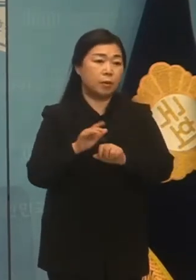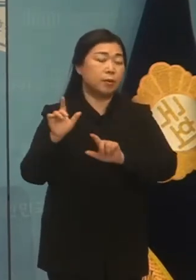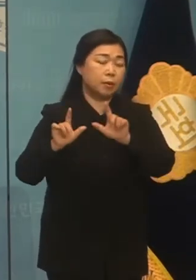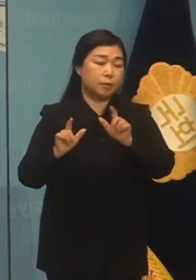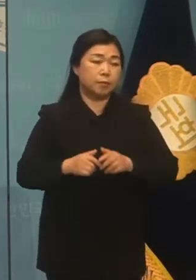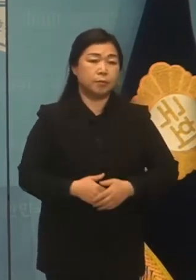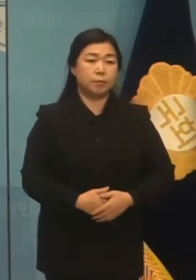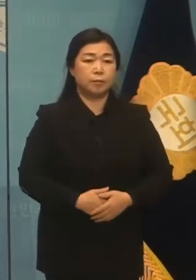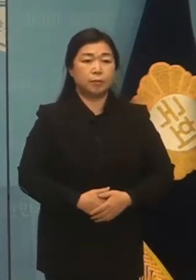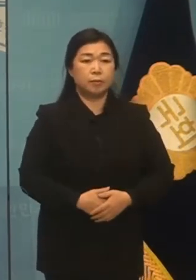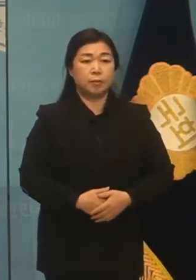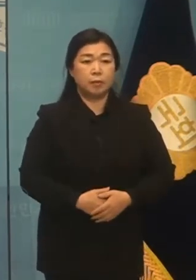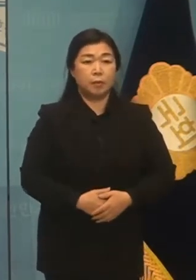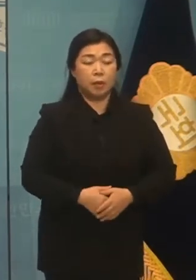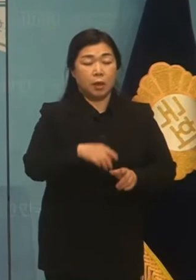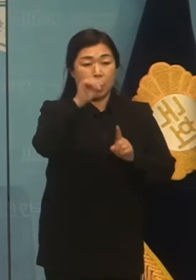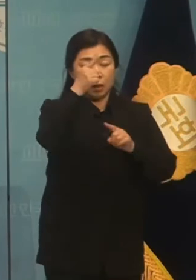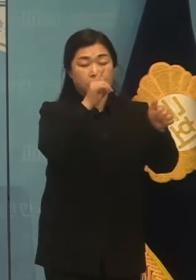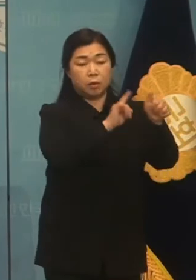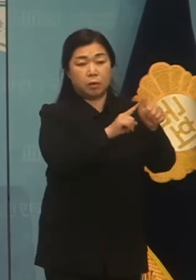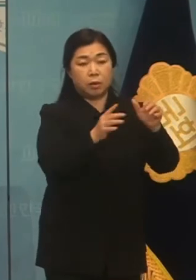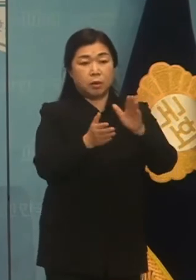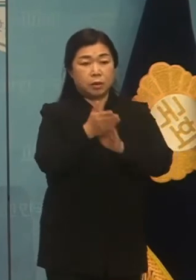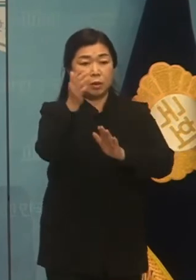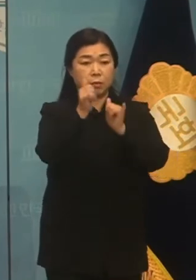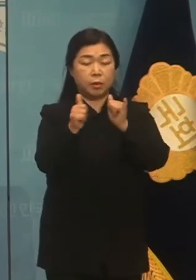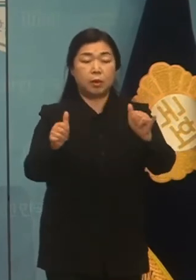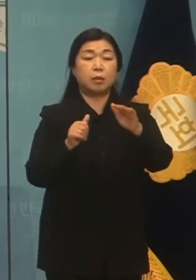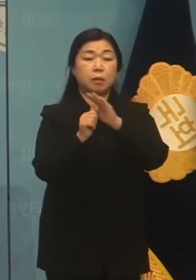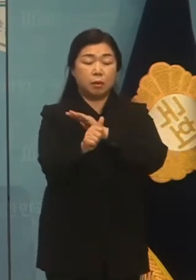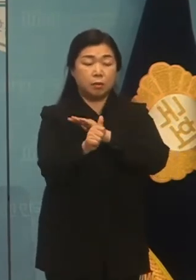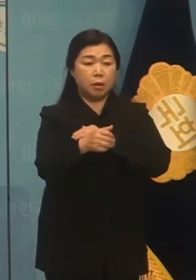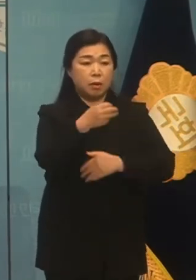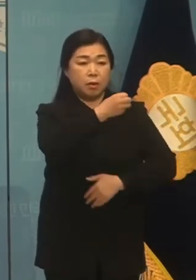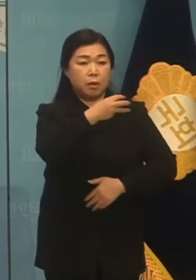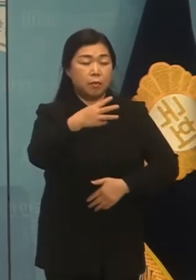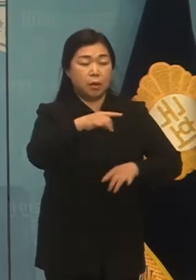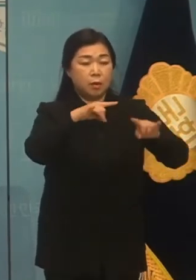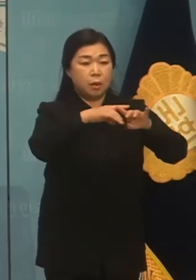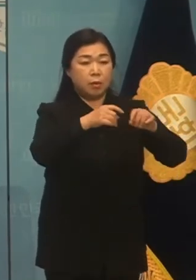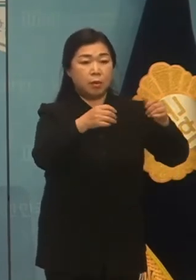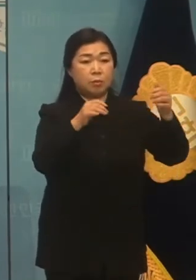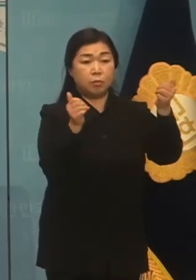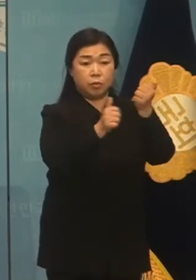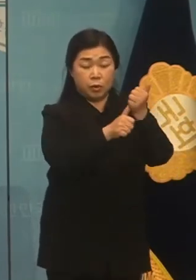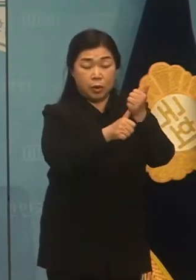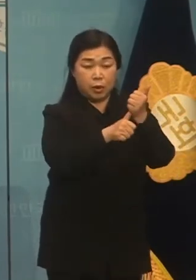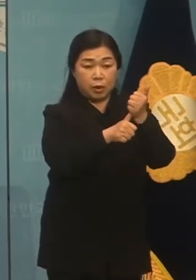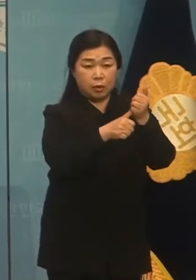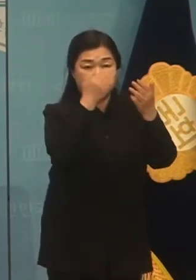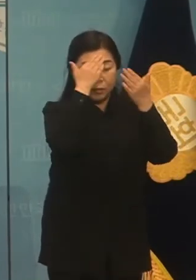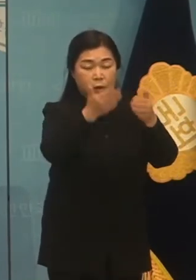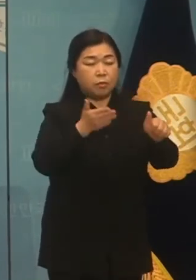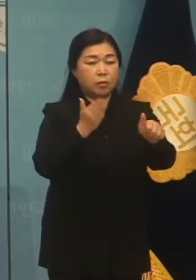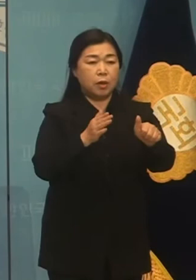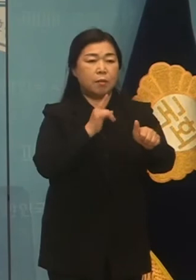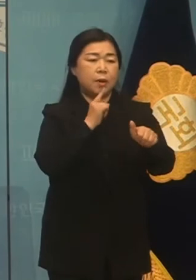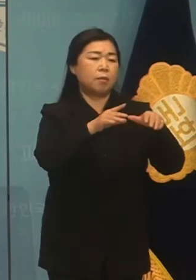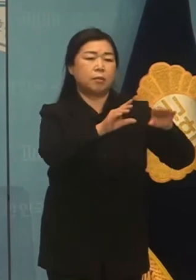이 의원은 시민을 대상으로 한 삼성 이재용 사면 반복일을 당장 멈춰야 합니다.